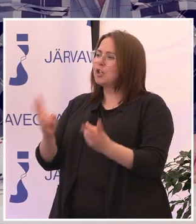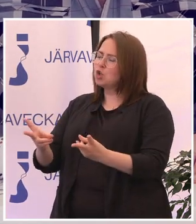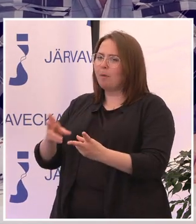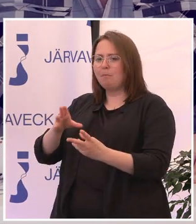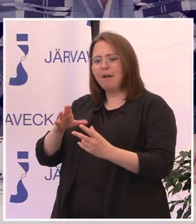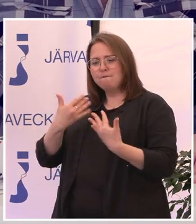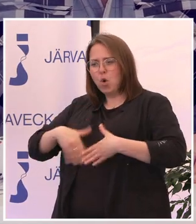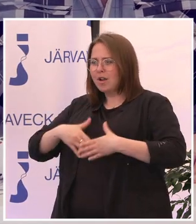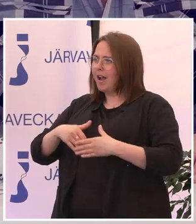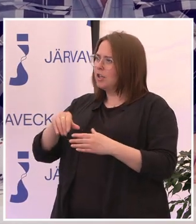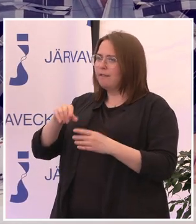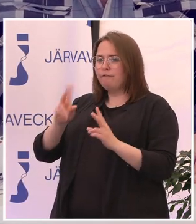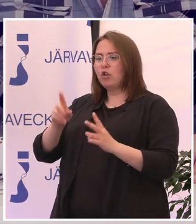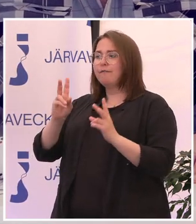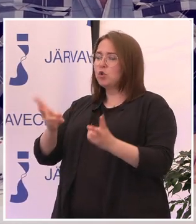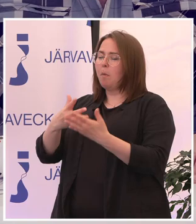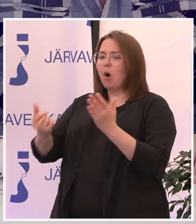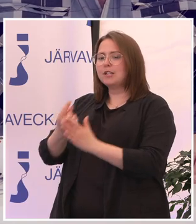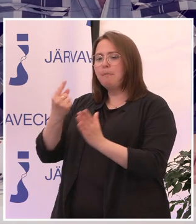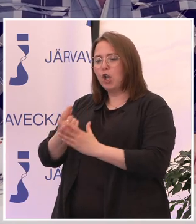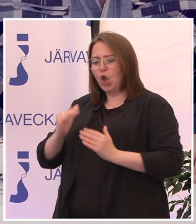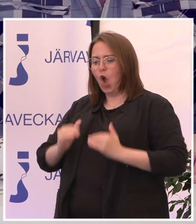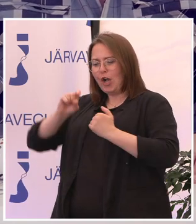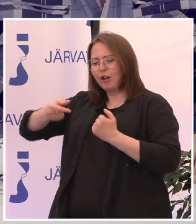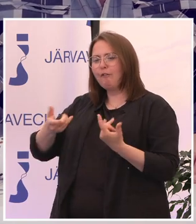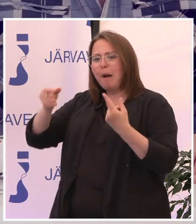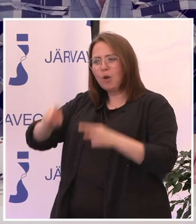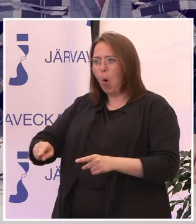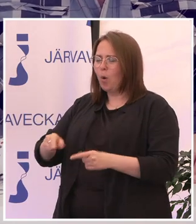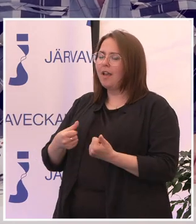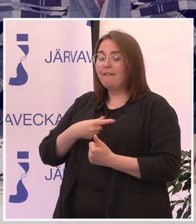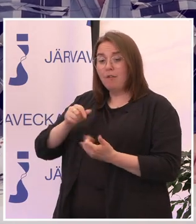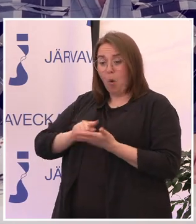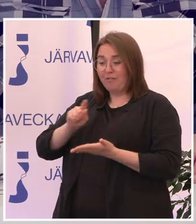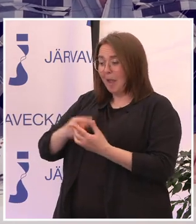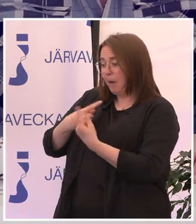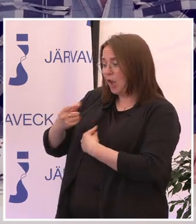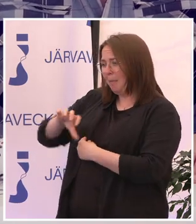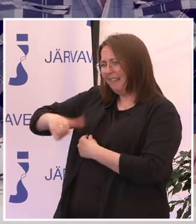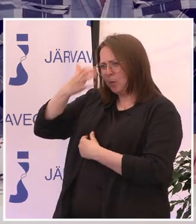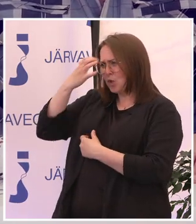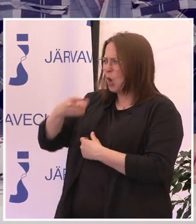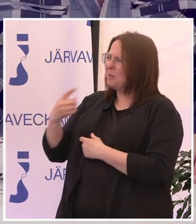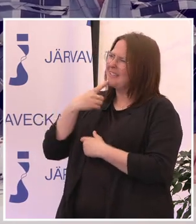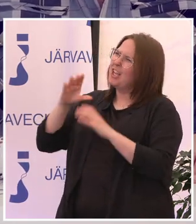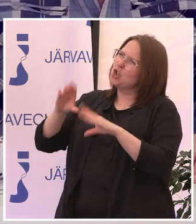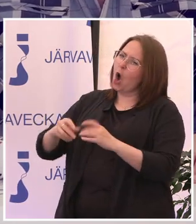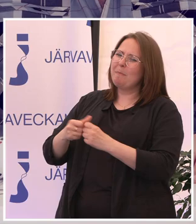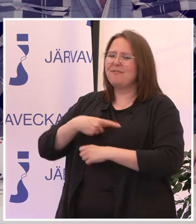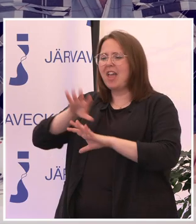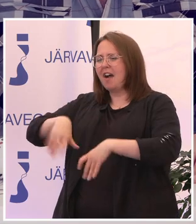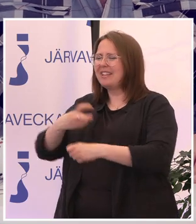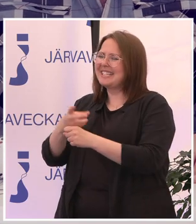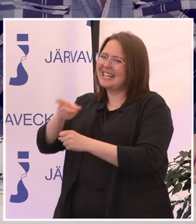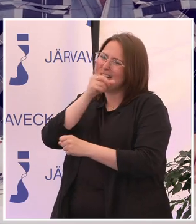gång så att tjänsterna kan användas. För vi hör ofta när vi pratar med Region Stockholm så säger de så här, Ja men vi testar den här